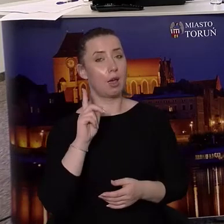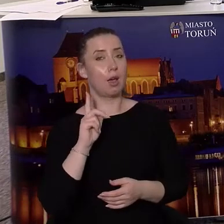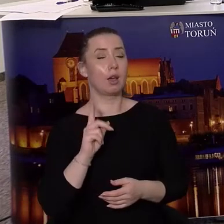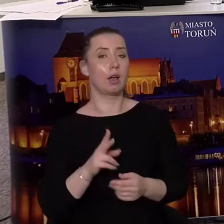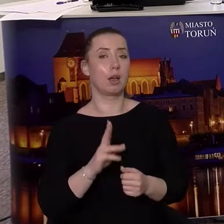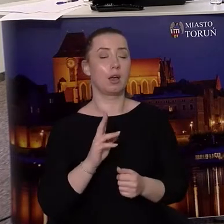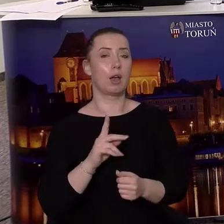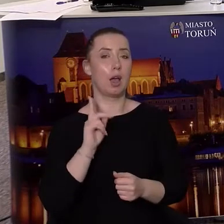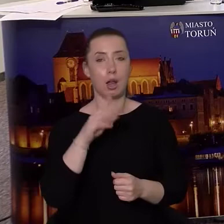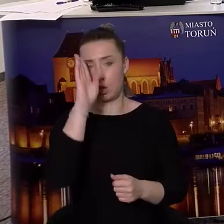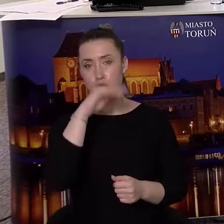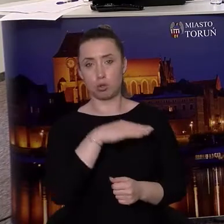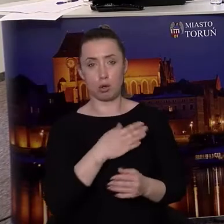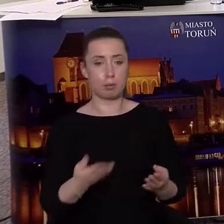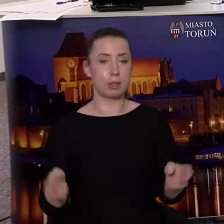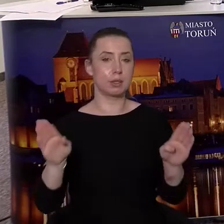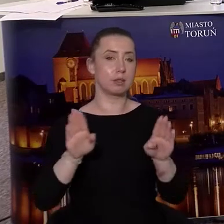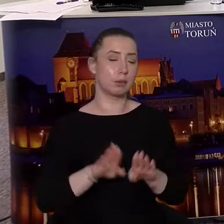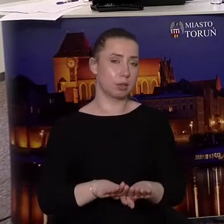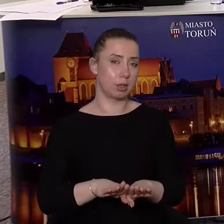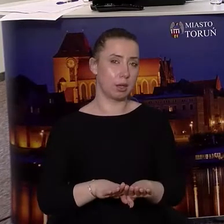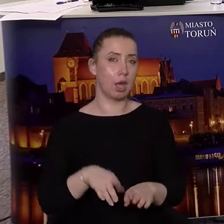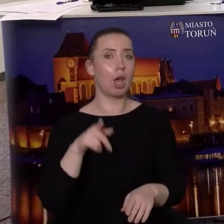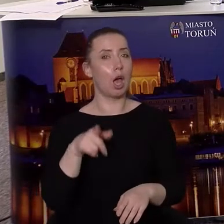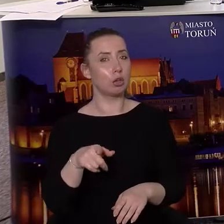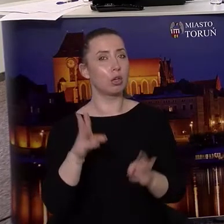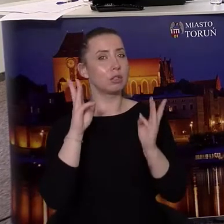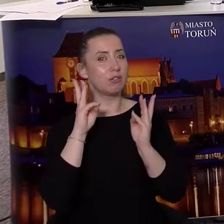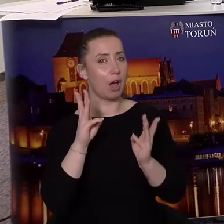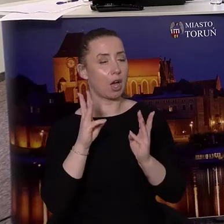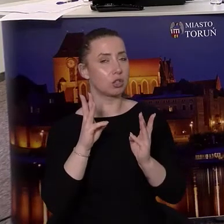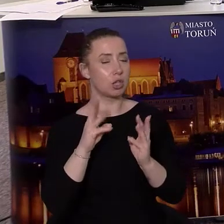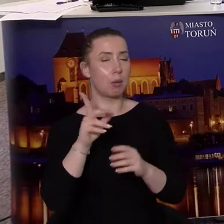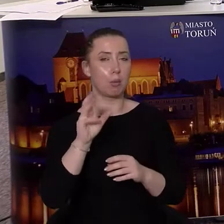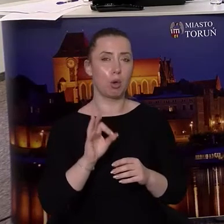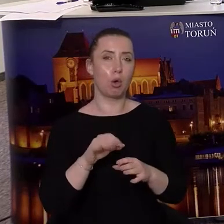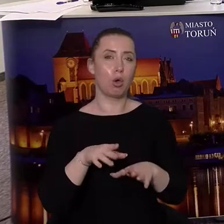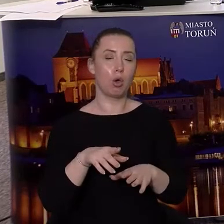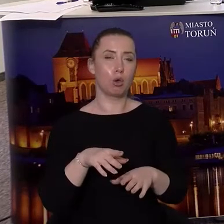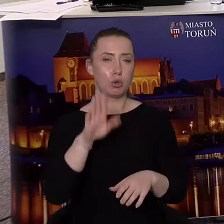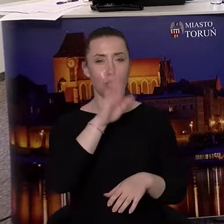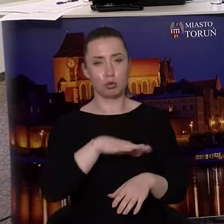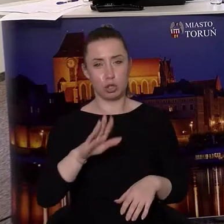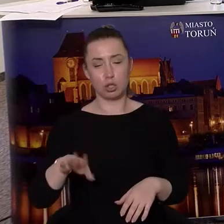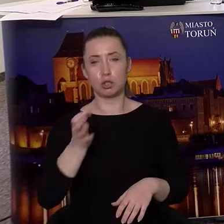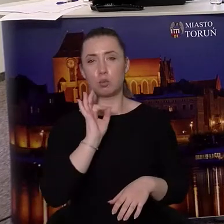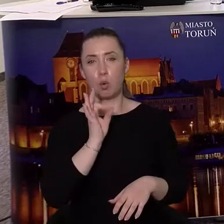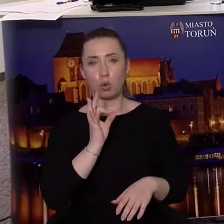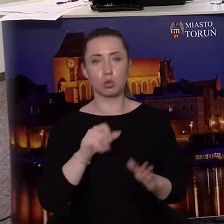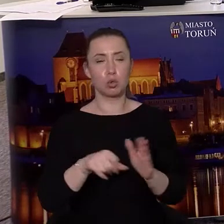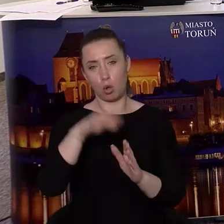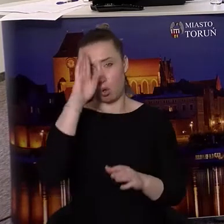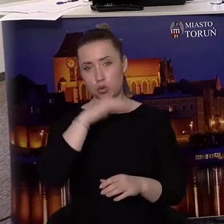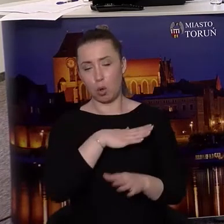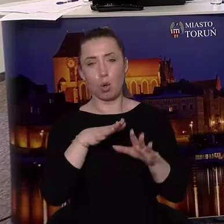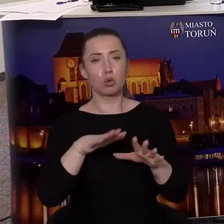dostępne, natomiast do szkół nie, a to są, to jest pewnie istotna część osób przewożonych transportem publicznym. Poza